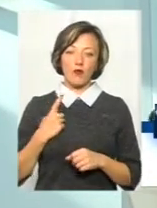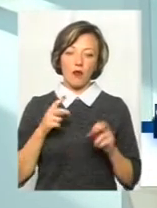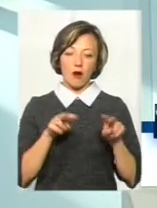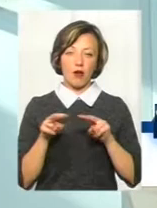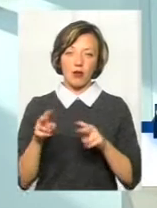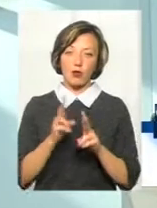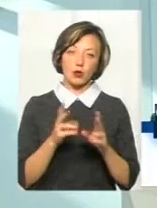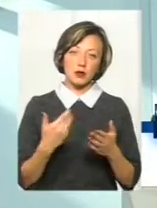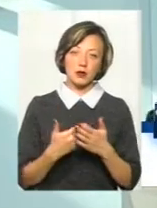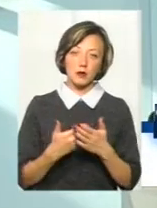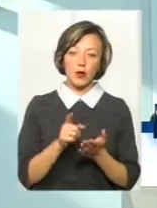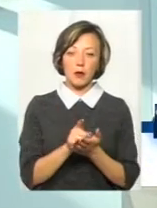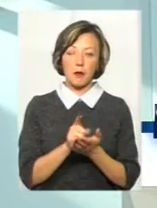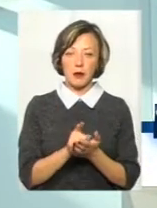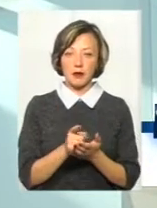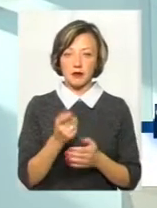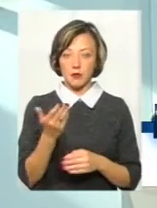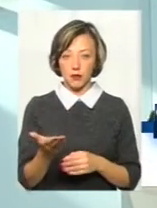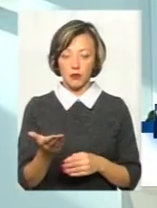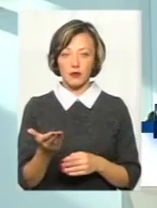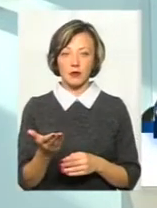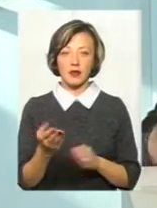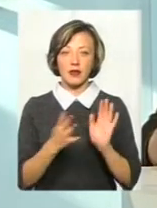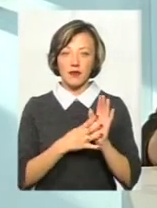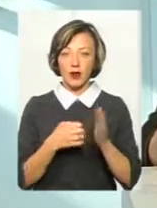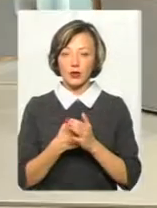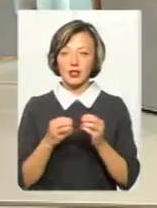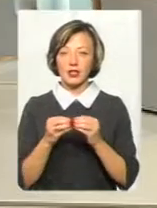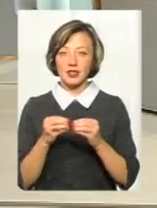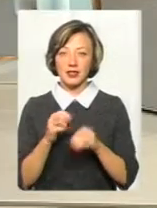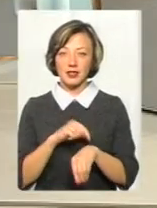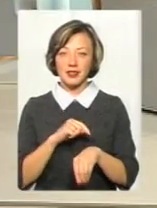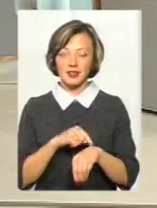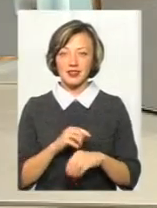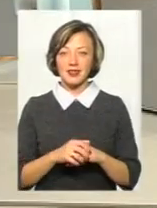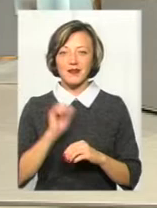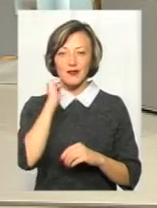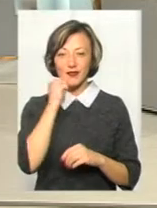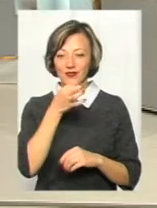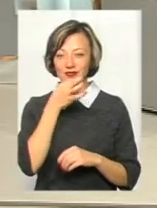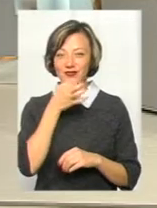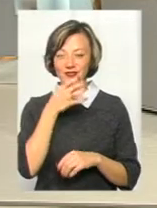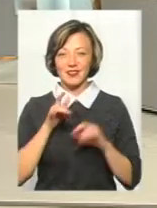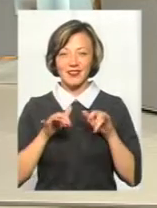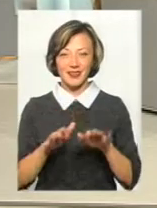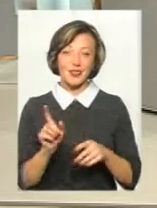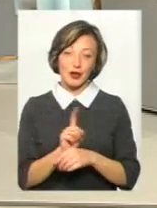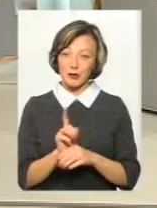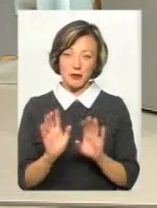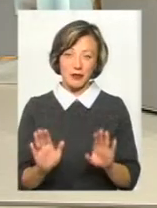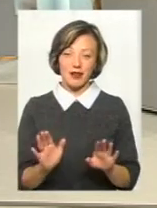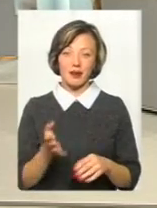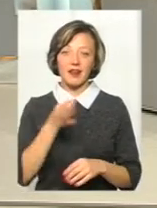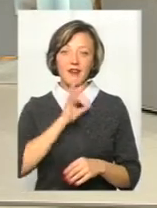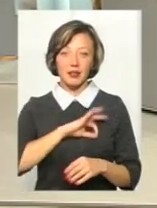хтось на пенсії, от ви з 9 до 10. Бабульки, улюблена їхня справа. Це нормально і це буде